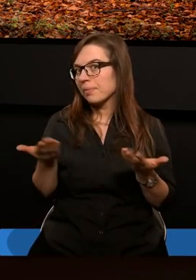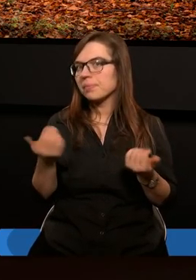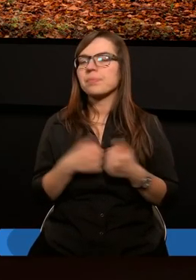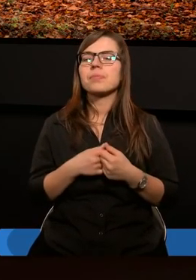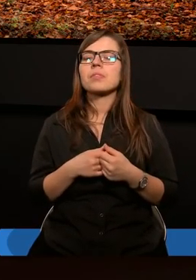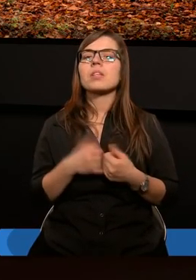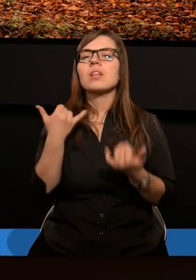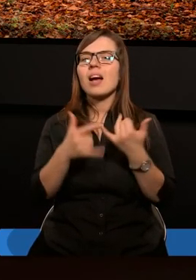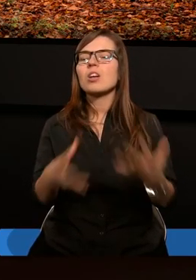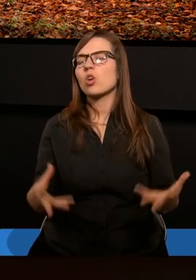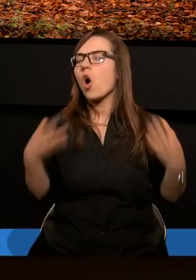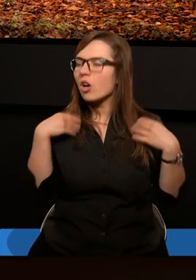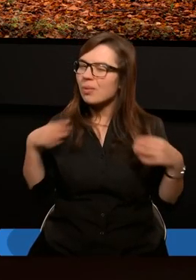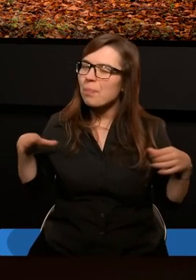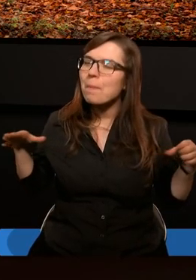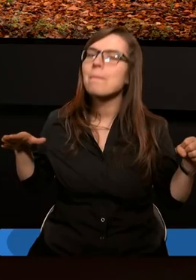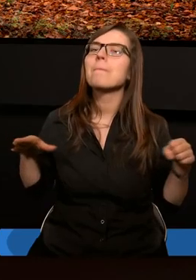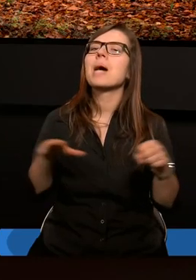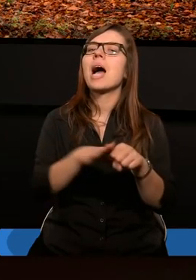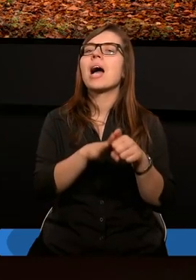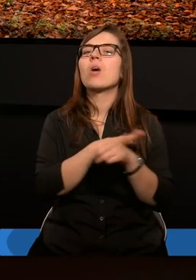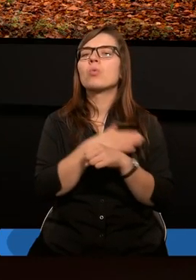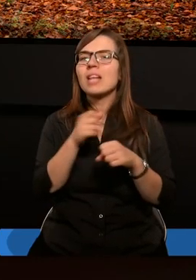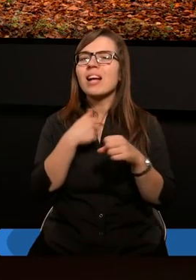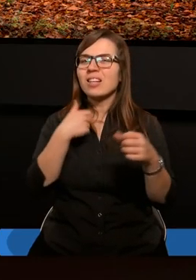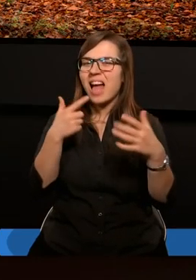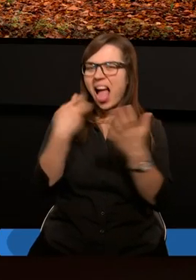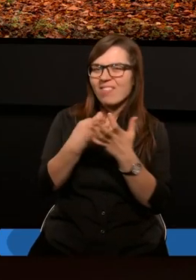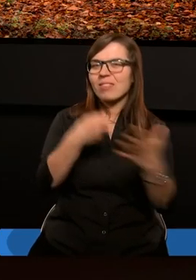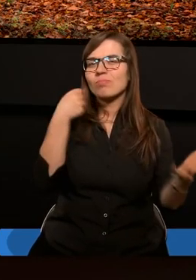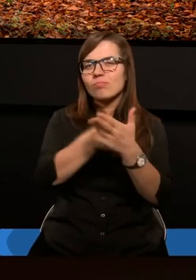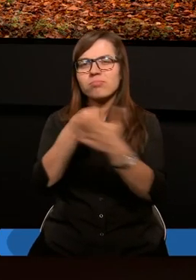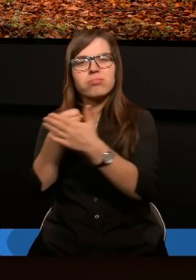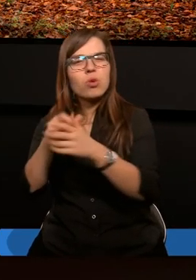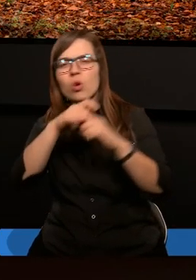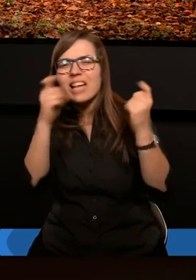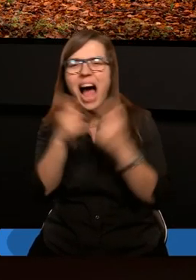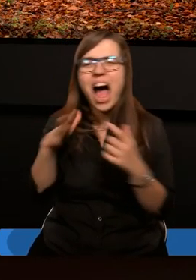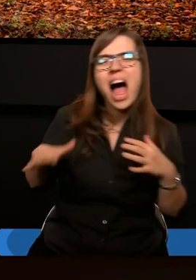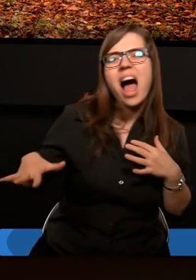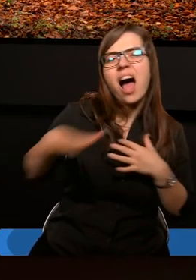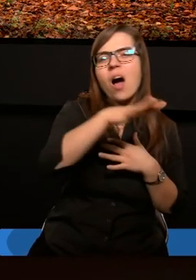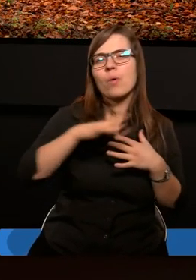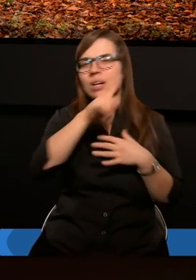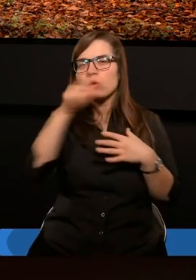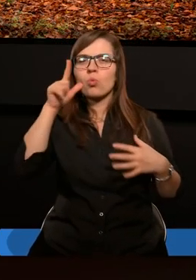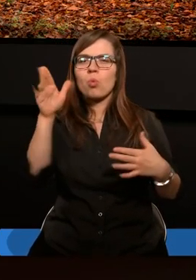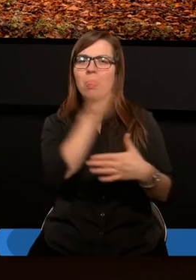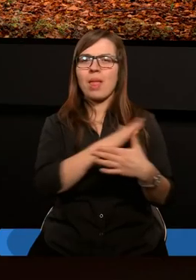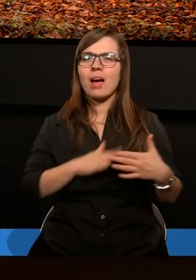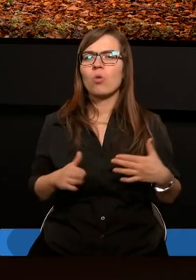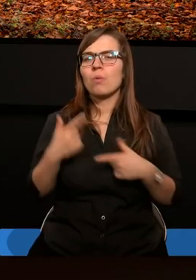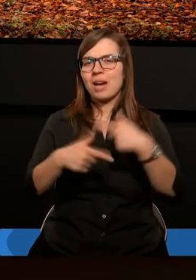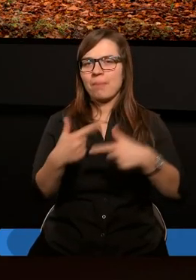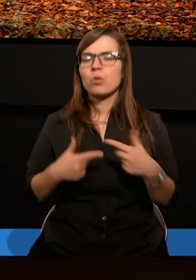Jeśli osiągnie to pełnie, czyli kiedy Ewangelia dotrze do wszystkich ludów, narodów, plemion i języków, bo